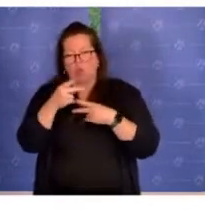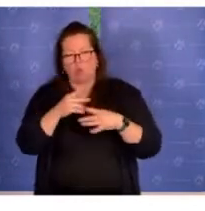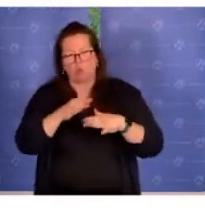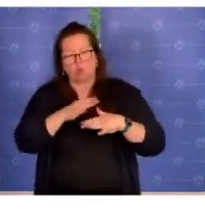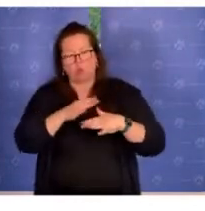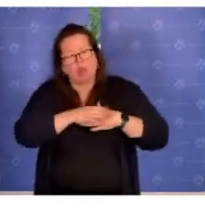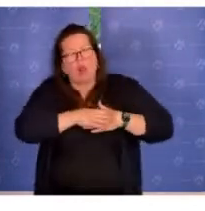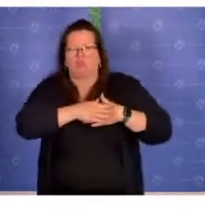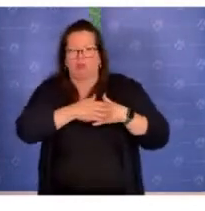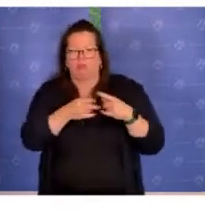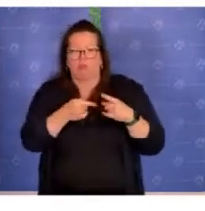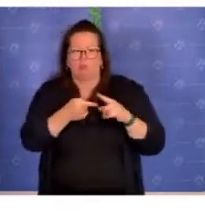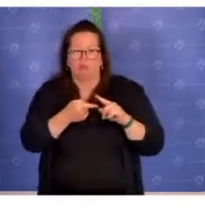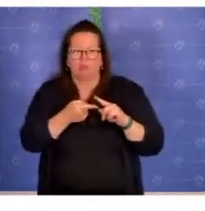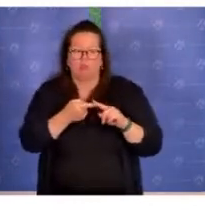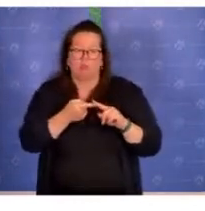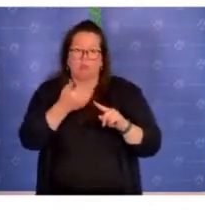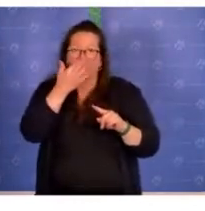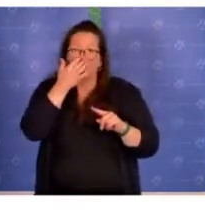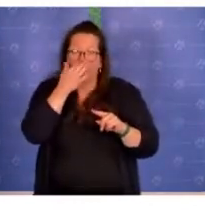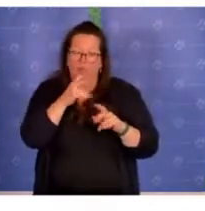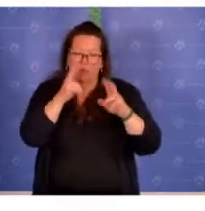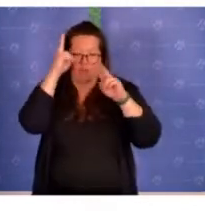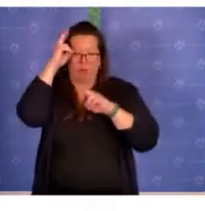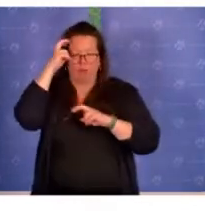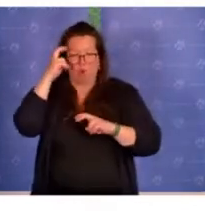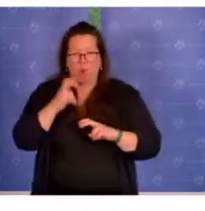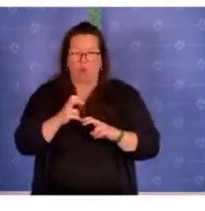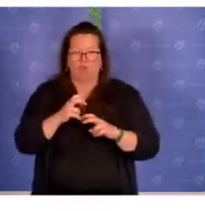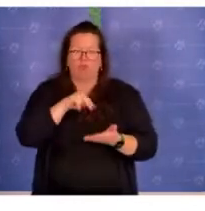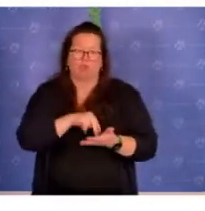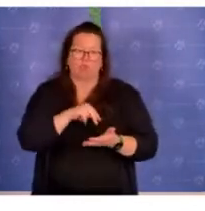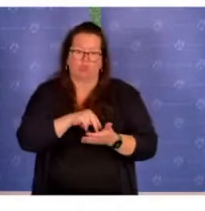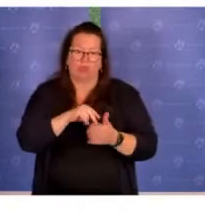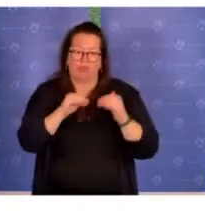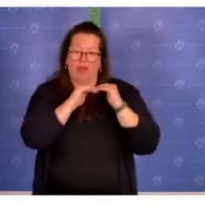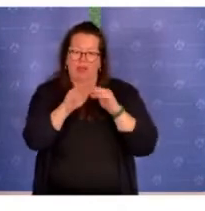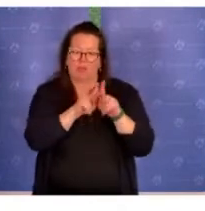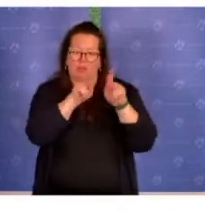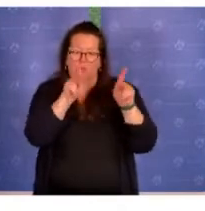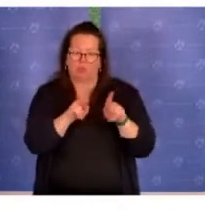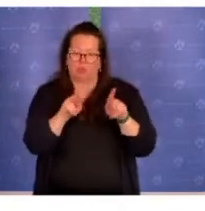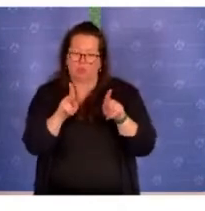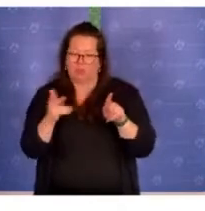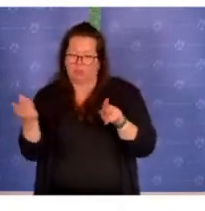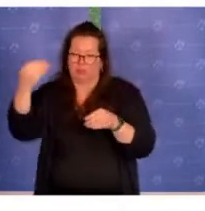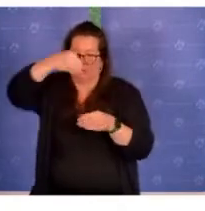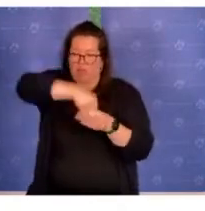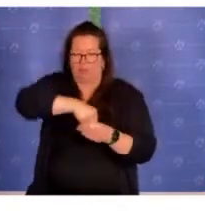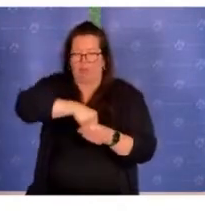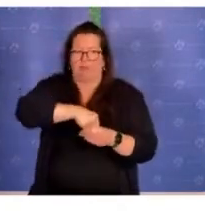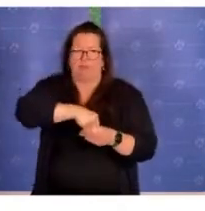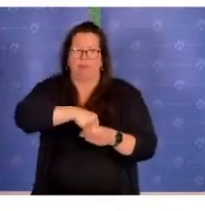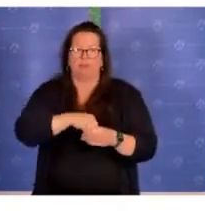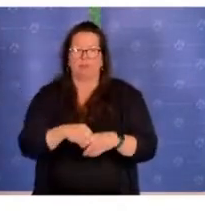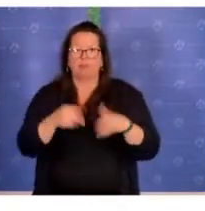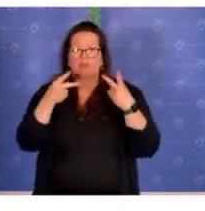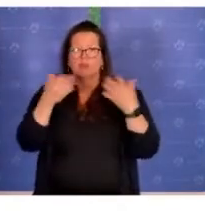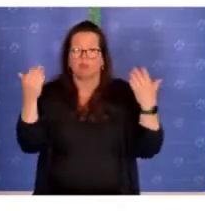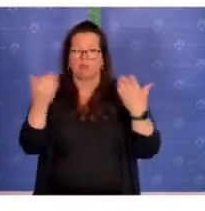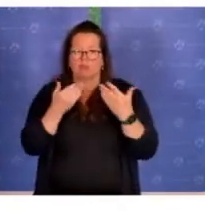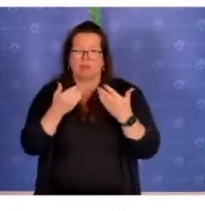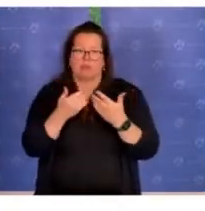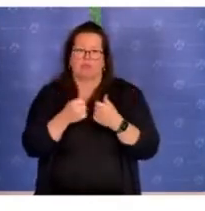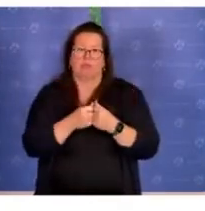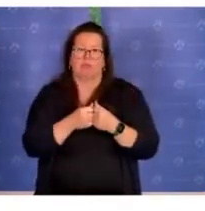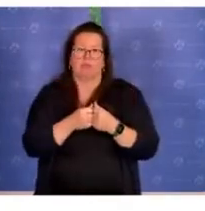und versucht eben da auch zum Forschungsstand auch dann in die Landeskonzeption mit einfließen zu lassen. Wichtig vielleicht auch noch